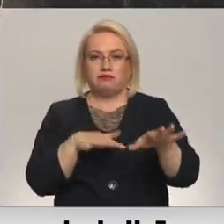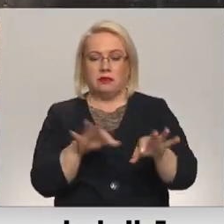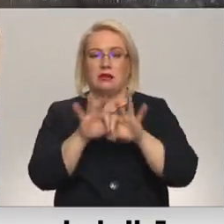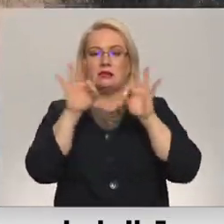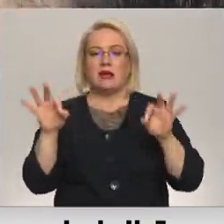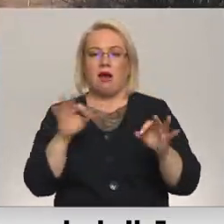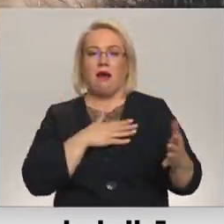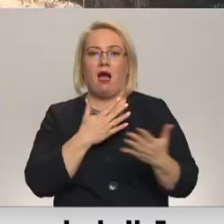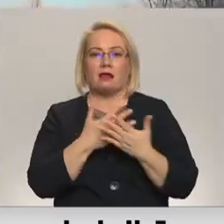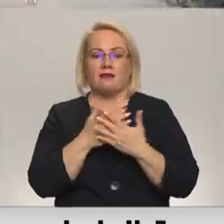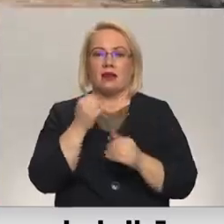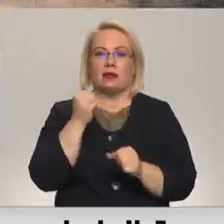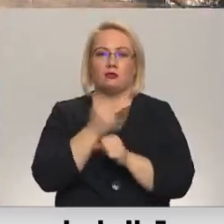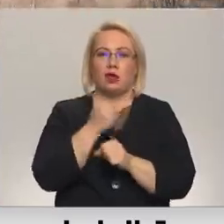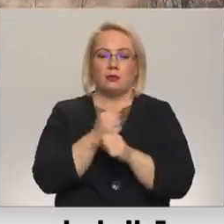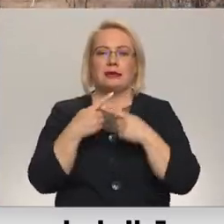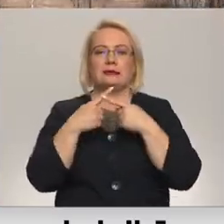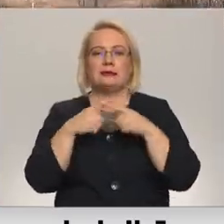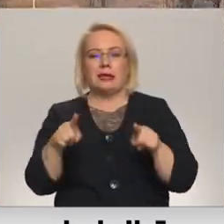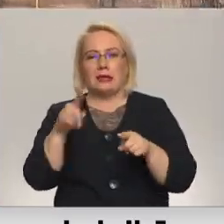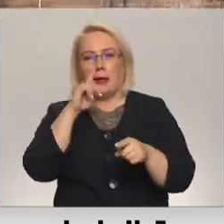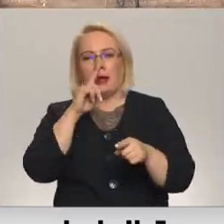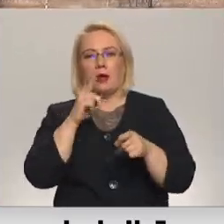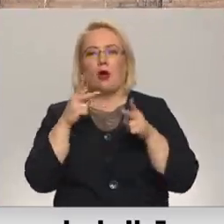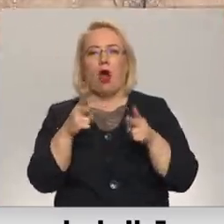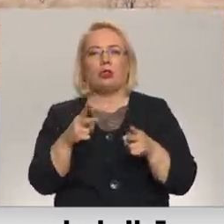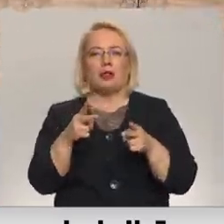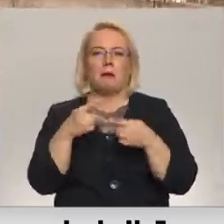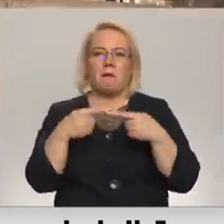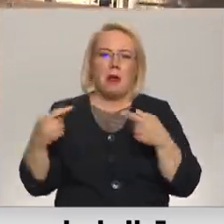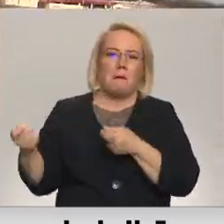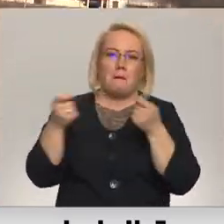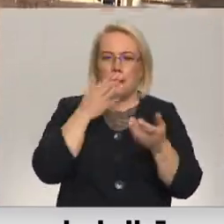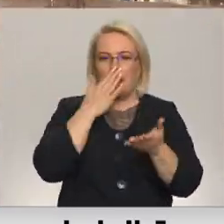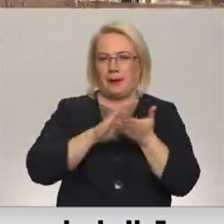uzdarboties citi nelegāļi kontrobandisti. Dinie Jemļenava, Tenis Bikovskis, Retevē.